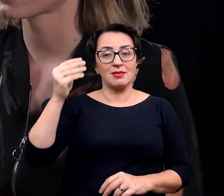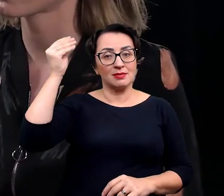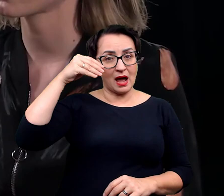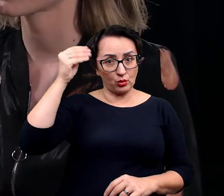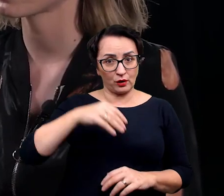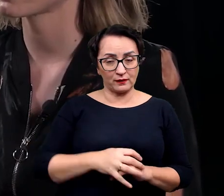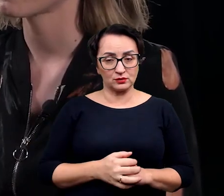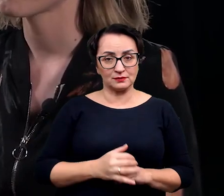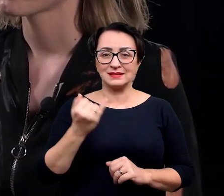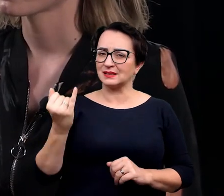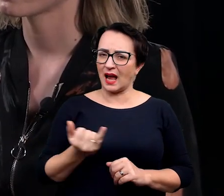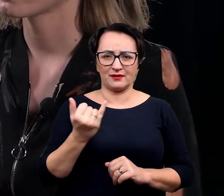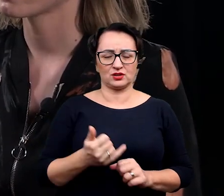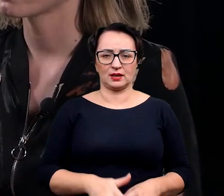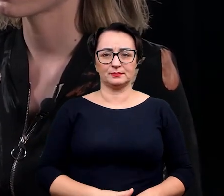jest zawsze taki,